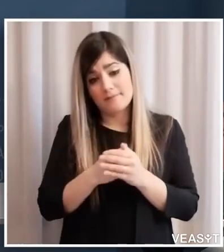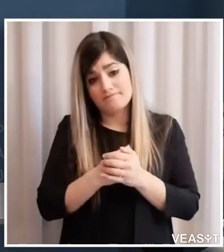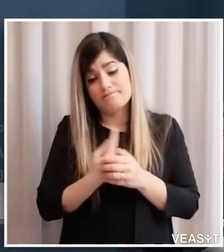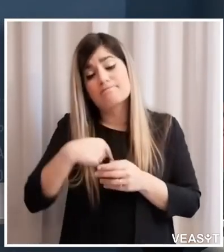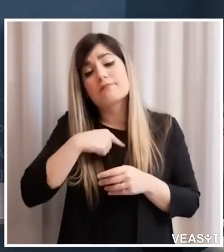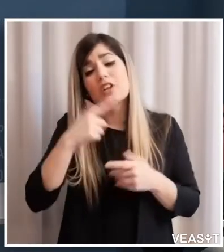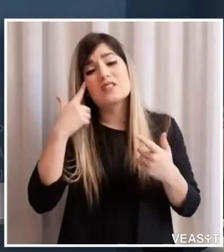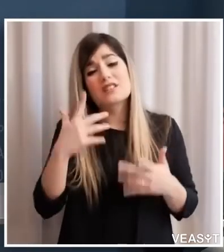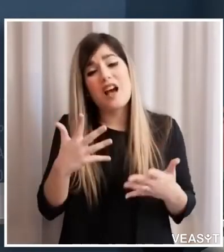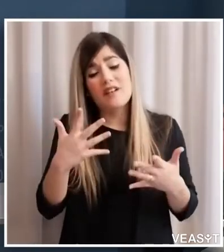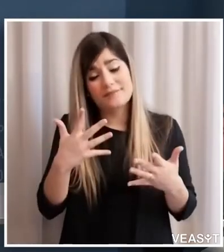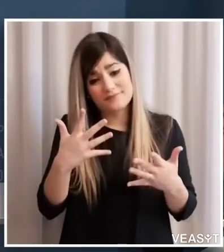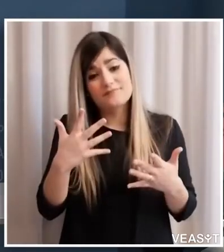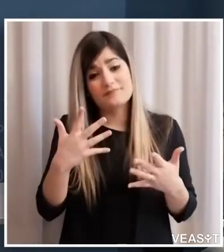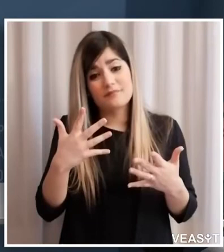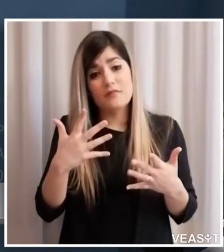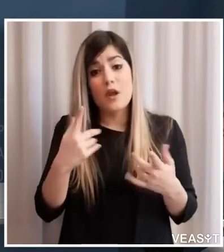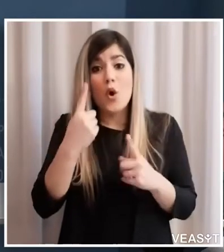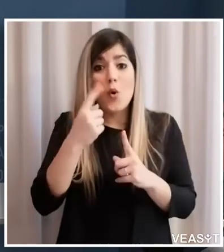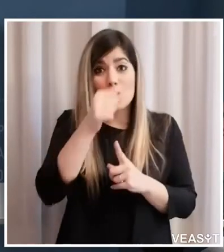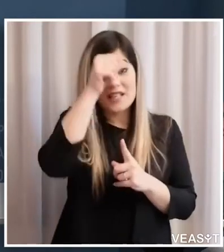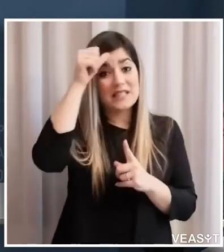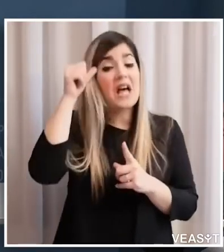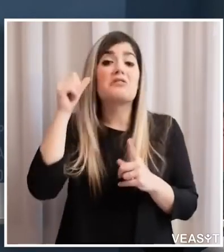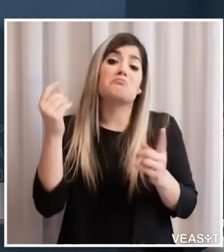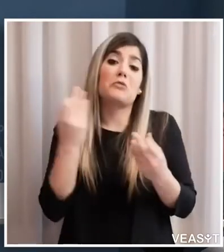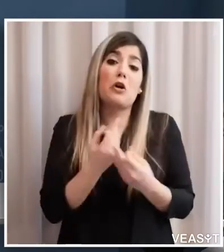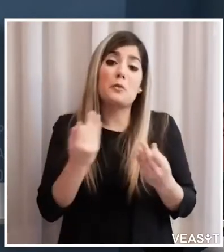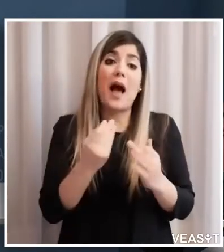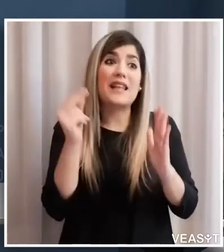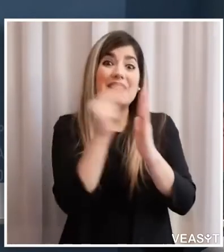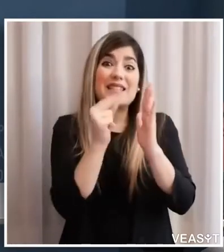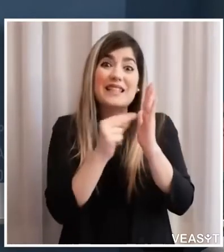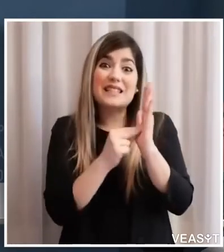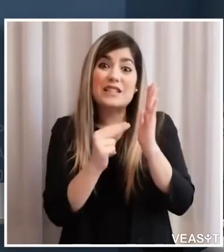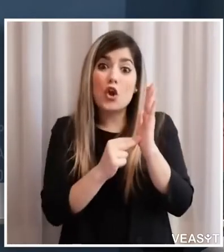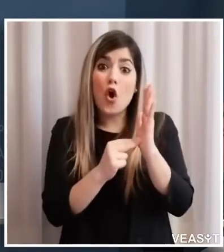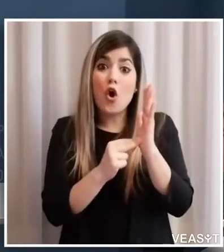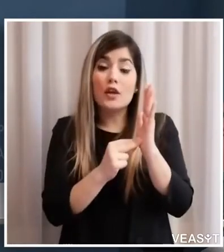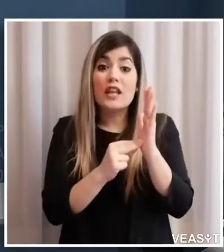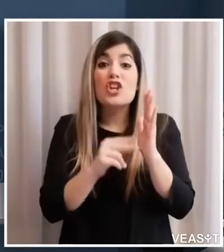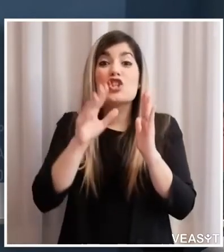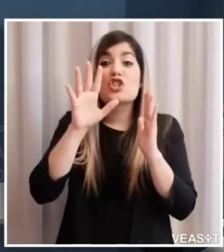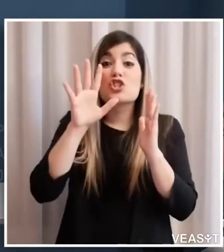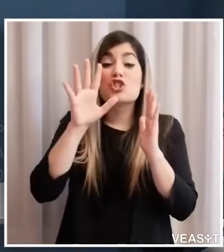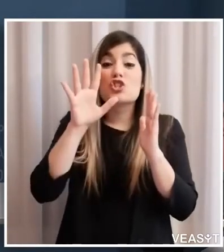'estate standard le iscrizioni sono 50.000 sono più di